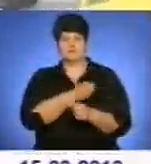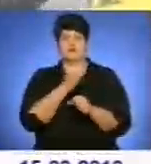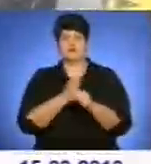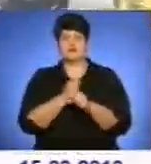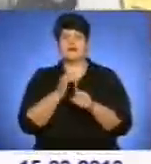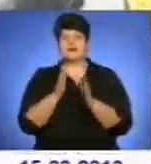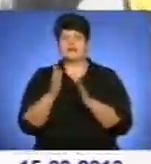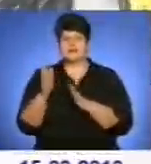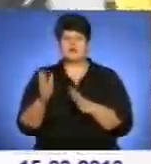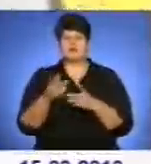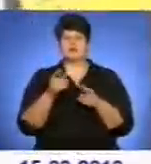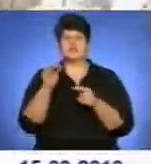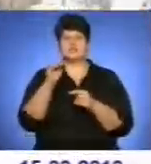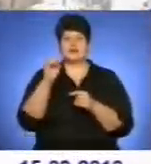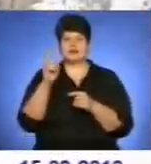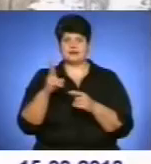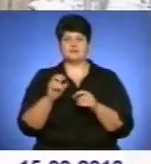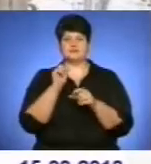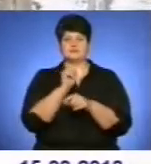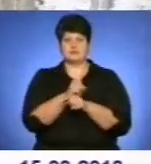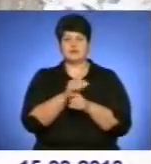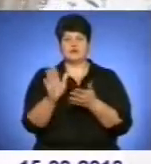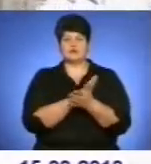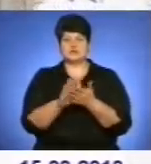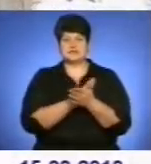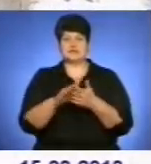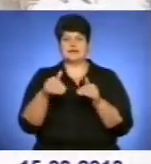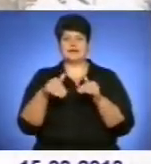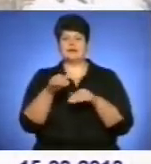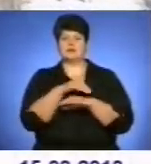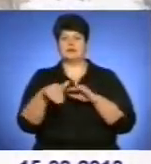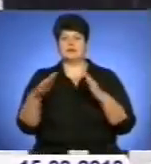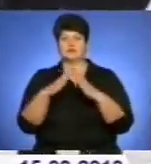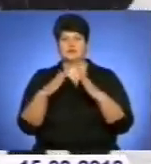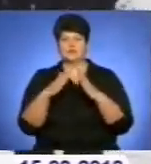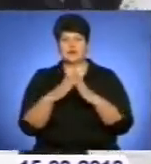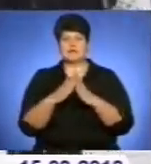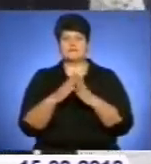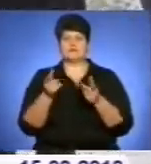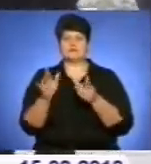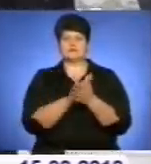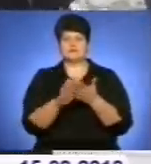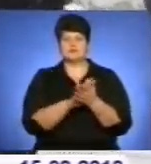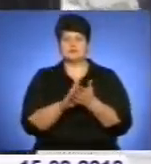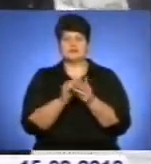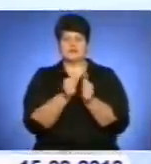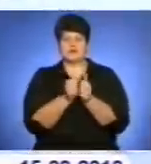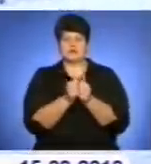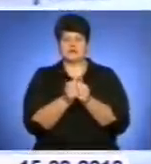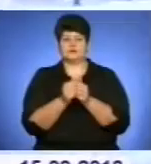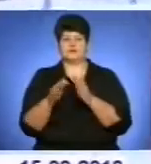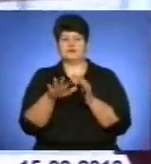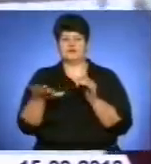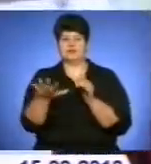мільйонів гривень. Поки що, як повідомляють у міській раді, всі сили кинуті на подолання снігової стихії. Комунальні служби мають працювати